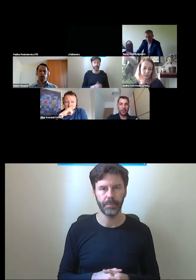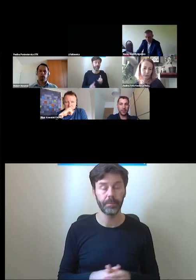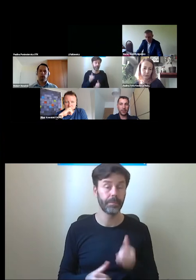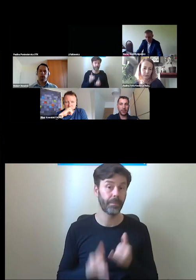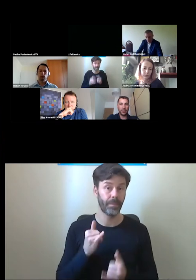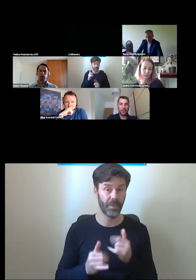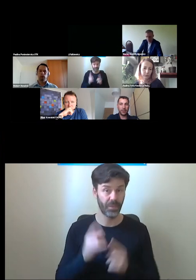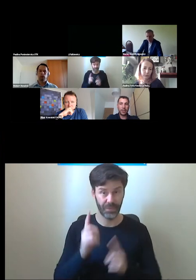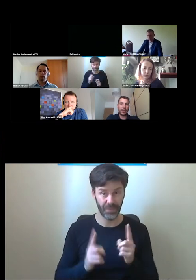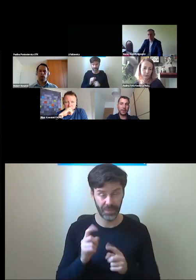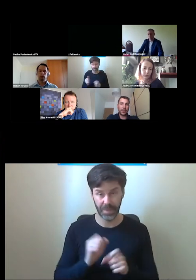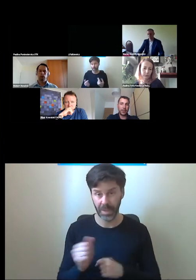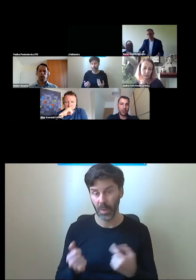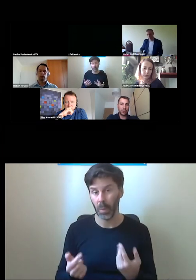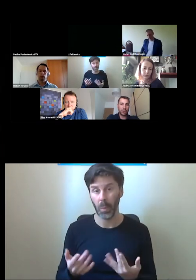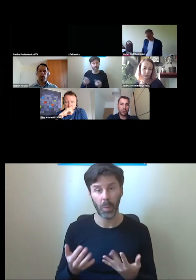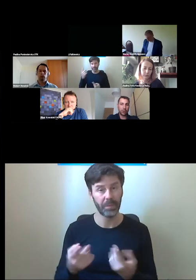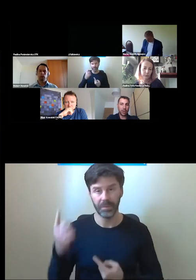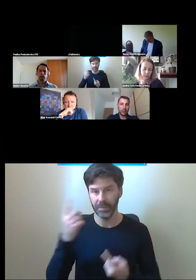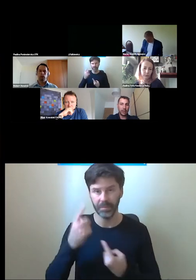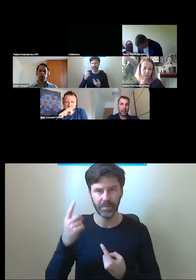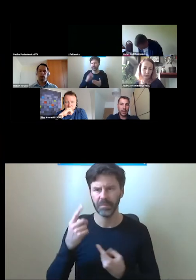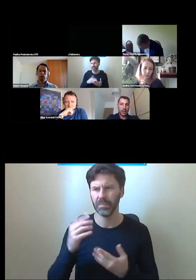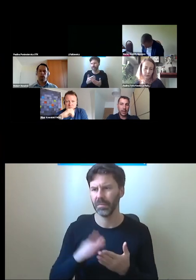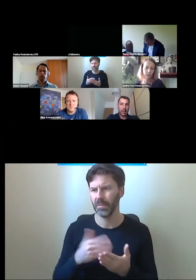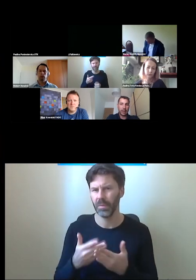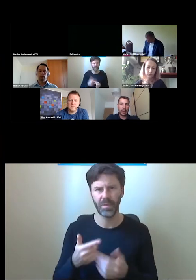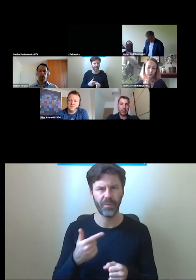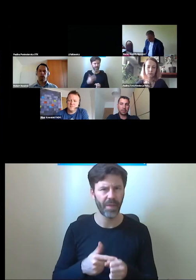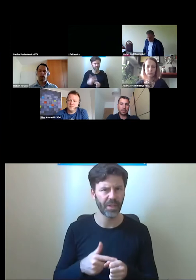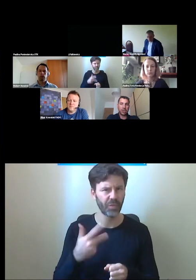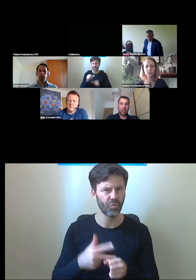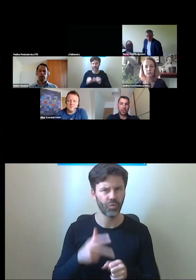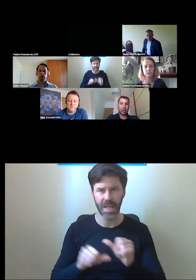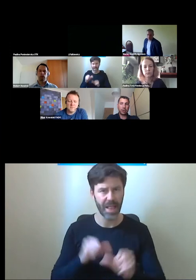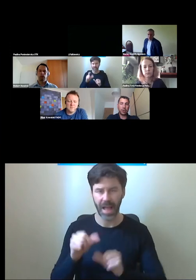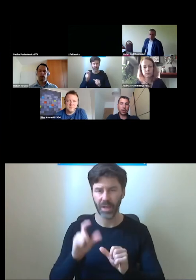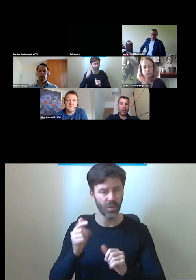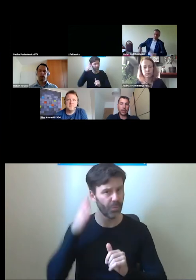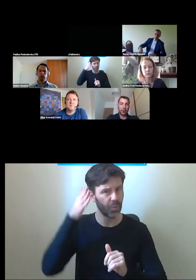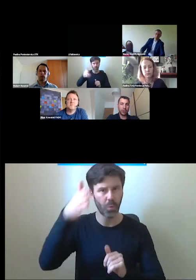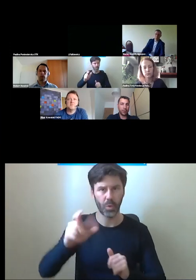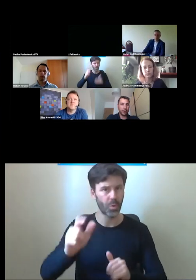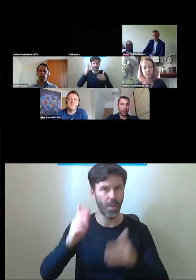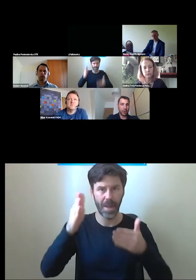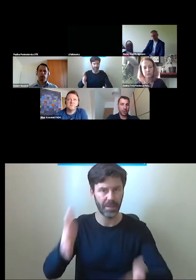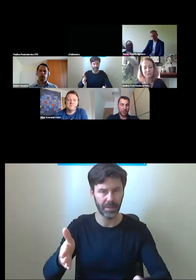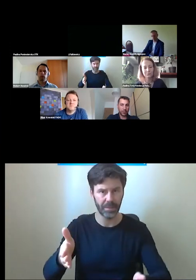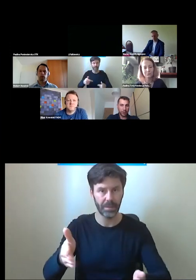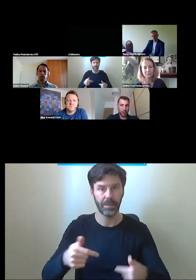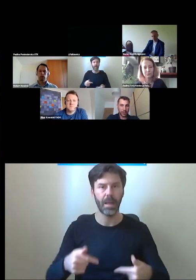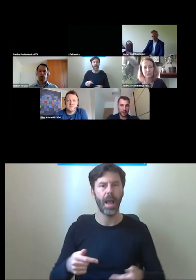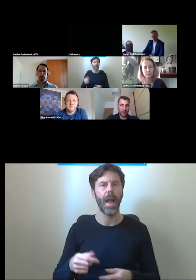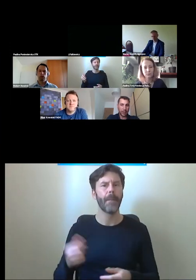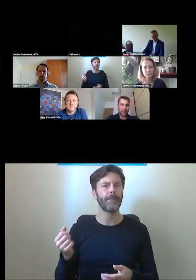myślimy o tych inwestycjach w perspektywie 20-30 lat. Coś, co Donata kończy, pełnomocnik